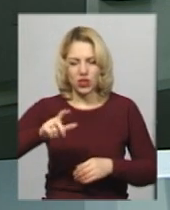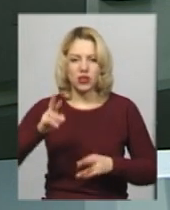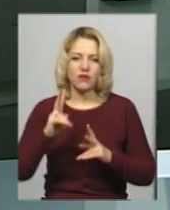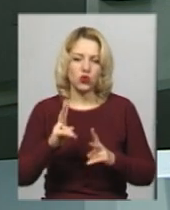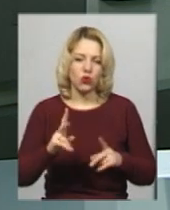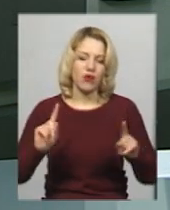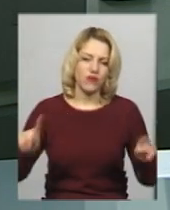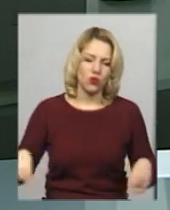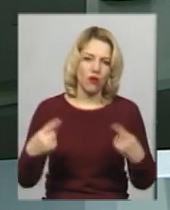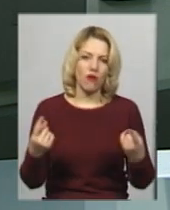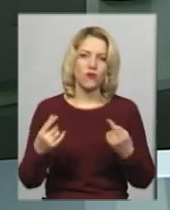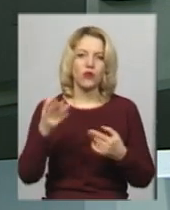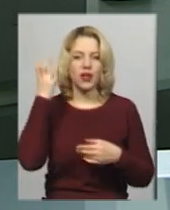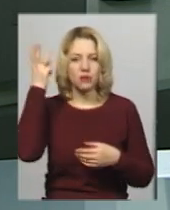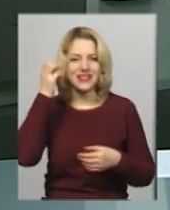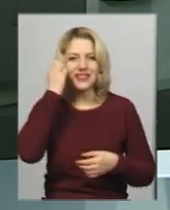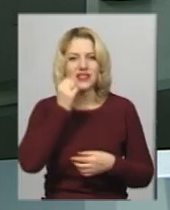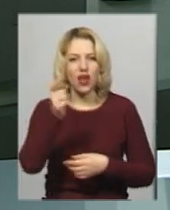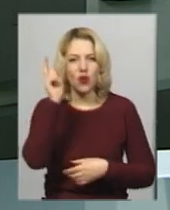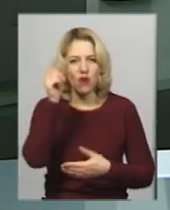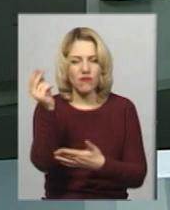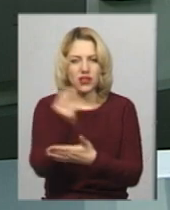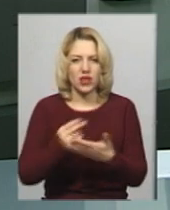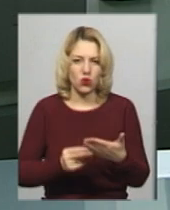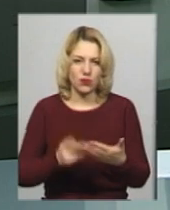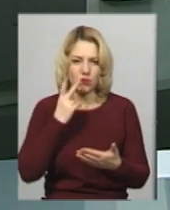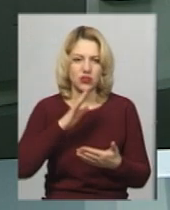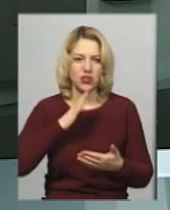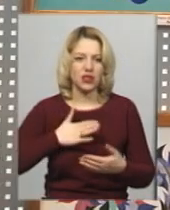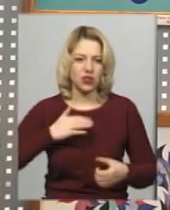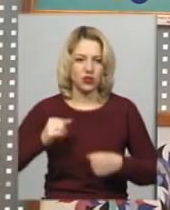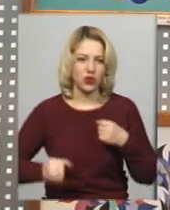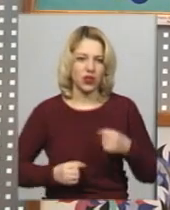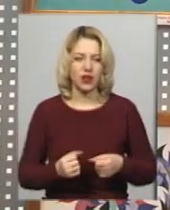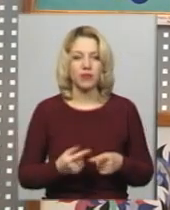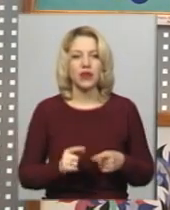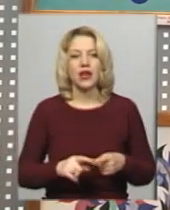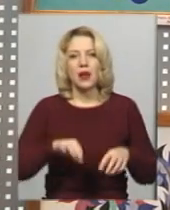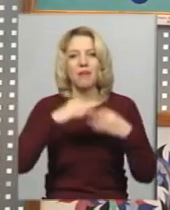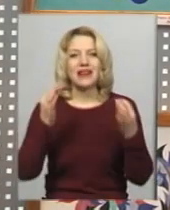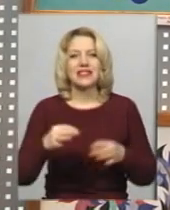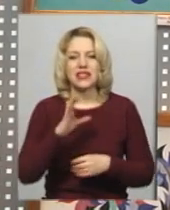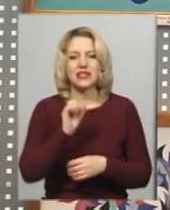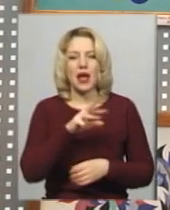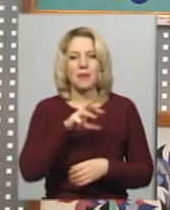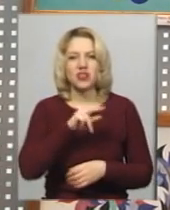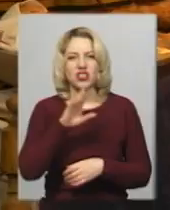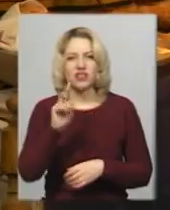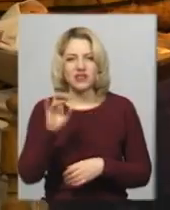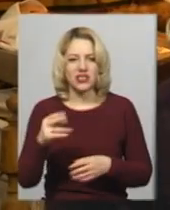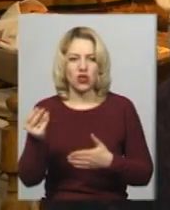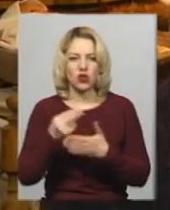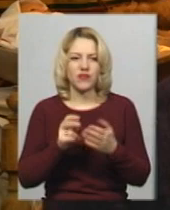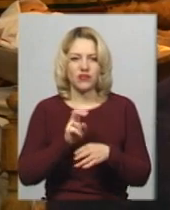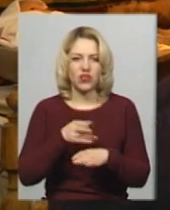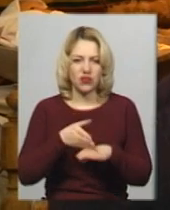відновлює на Хмельниччині старовинний розпис, бачила моя колега Леся Боровець. З мистецтвом самчиківського розпису відвідувачка